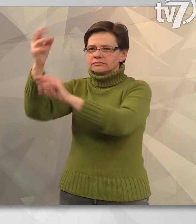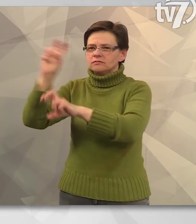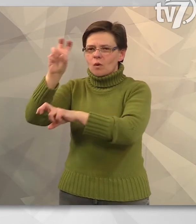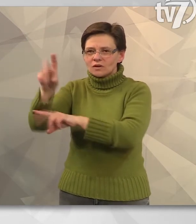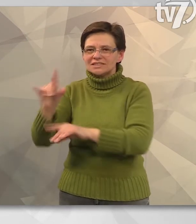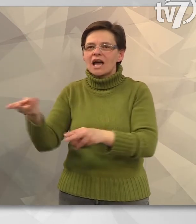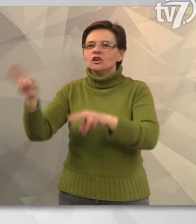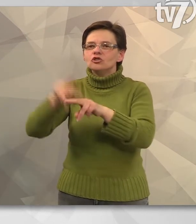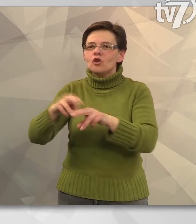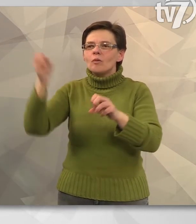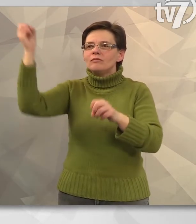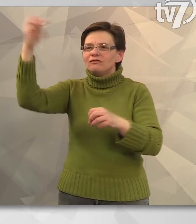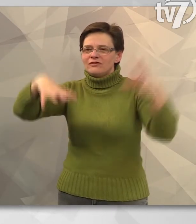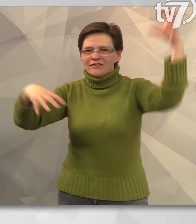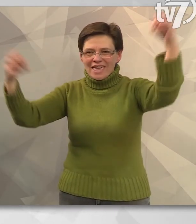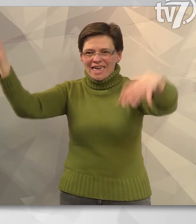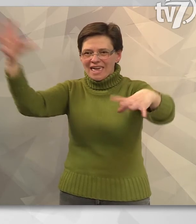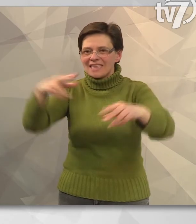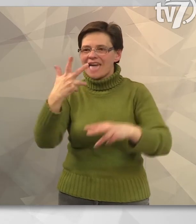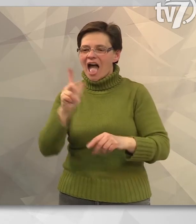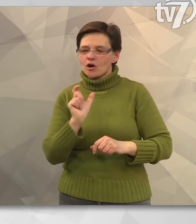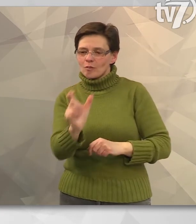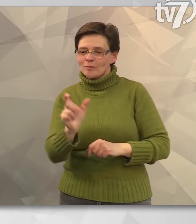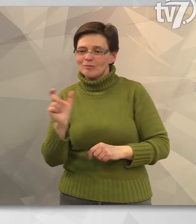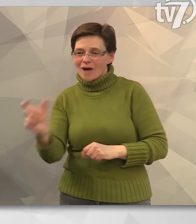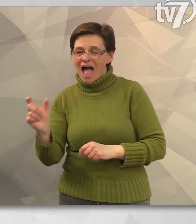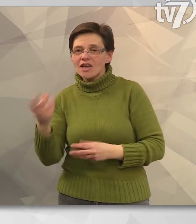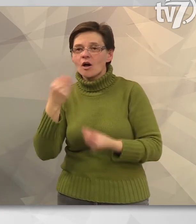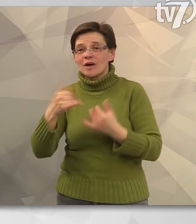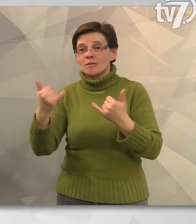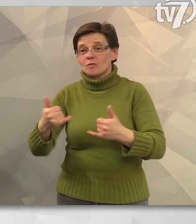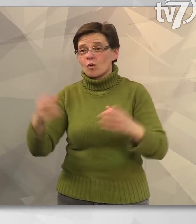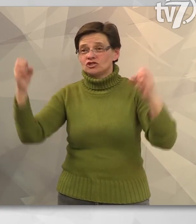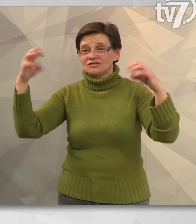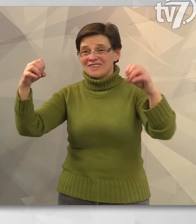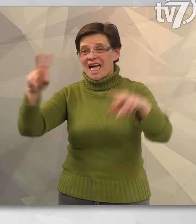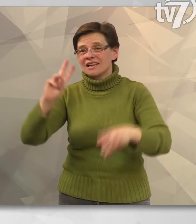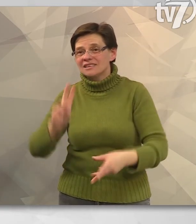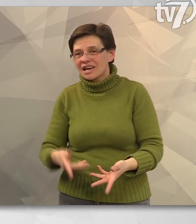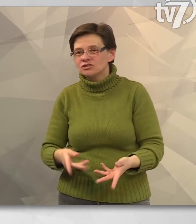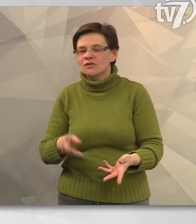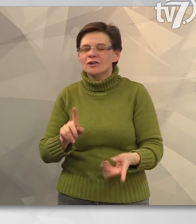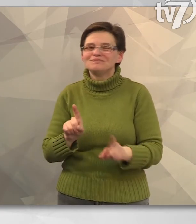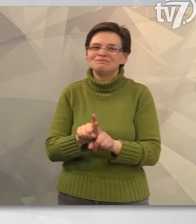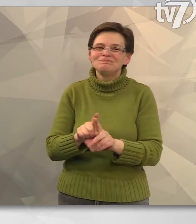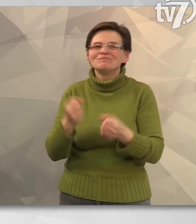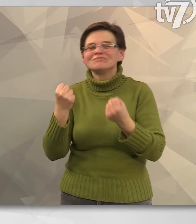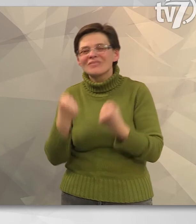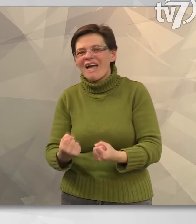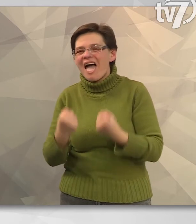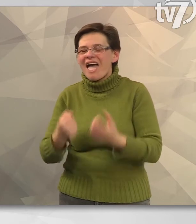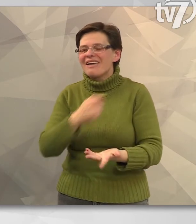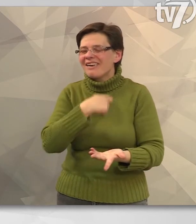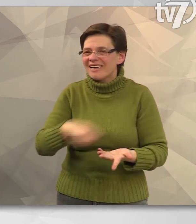ráépítetni és több fényvetővel ellátni ezt a három pályát, hiszen a meglévő világítással nagyon